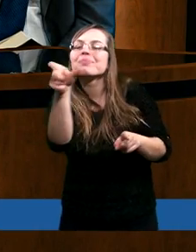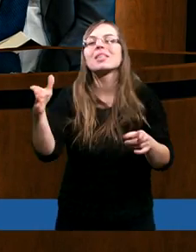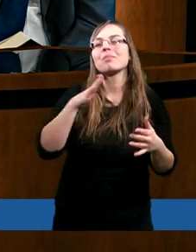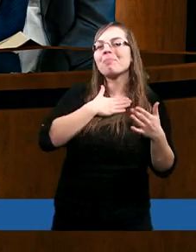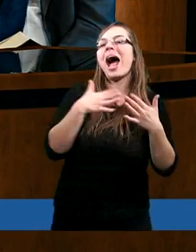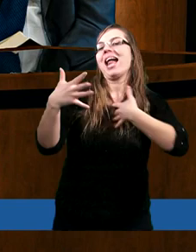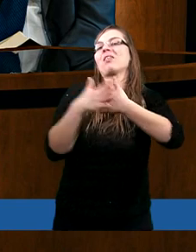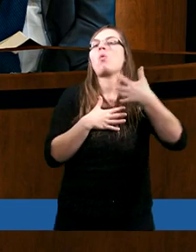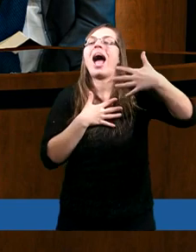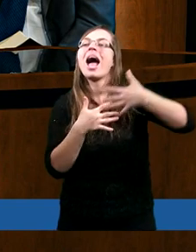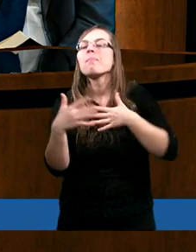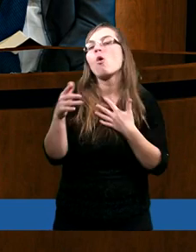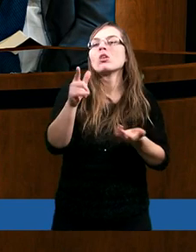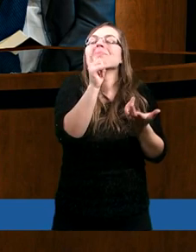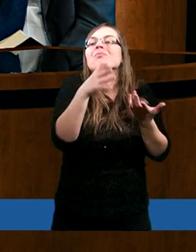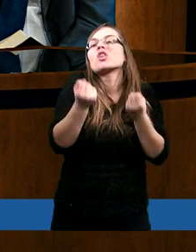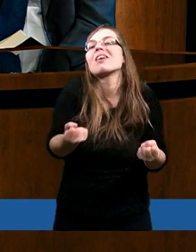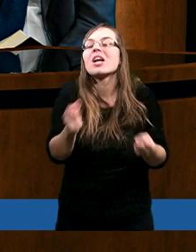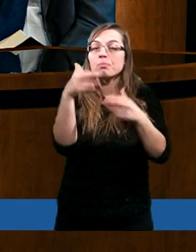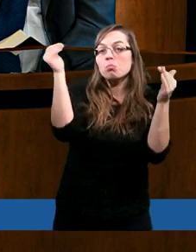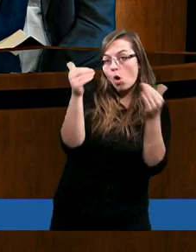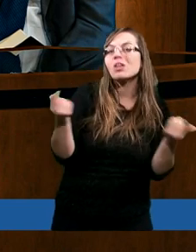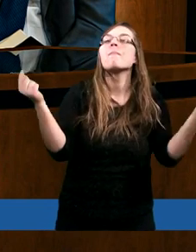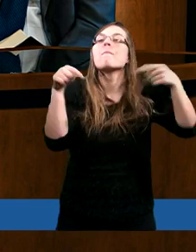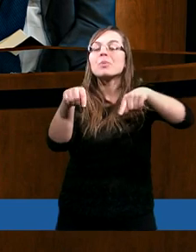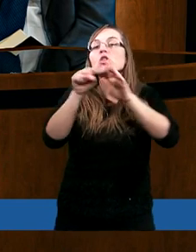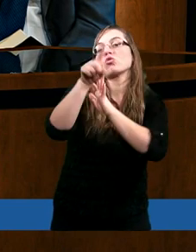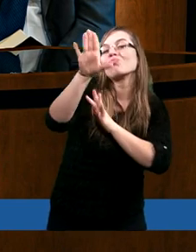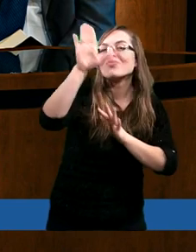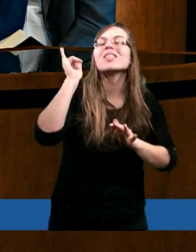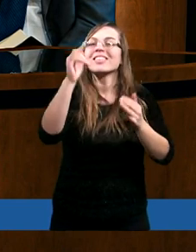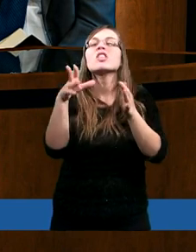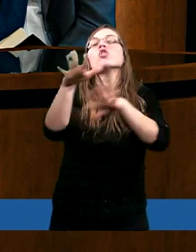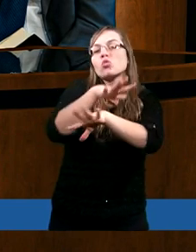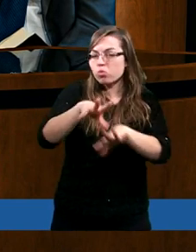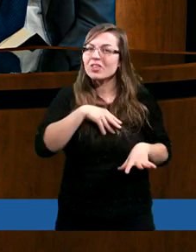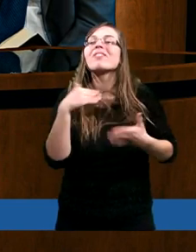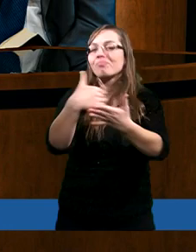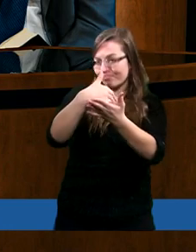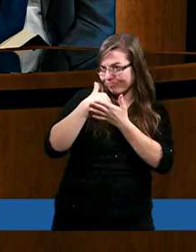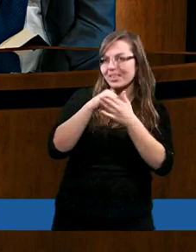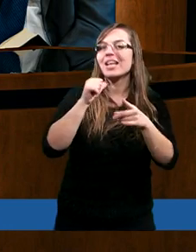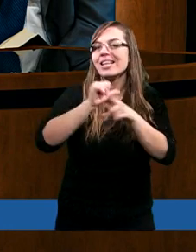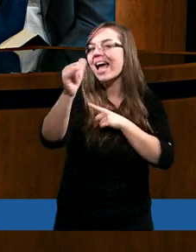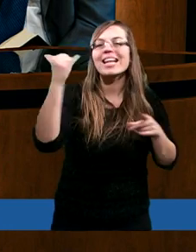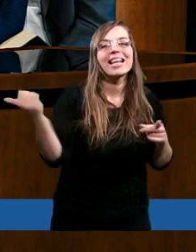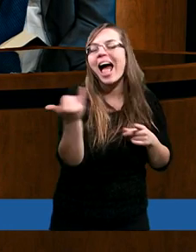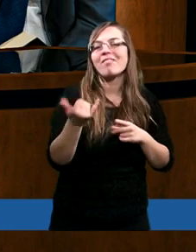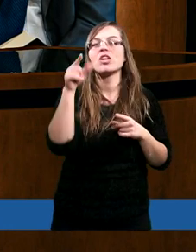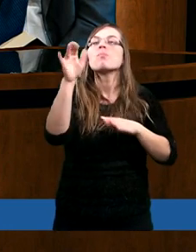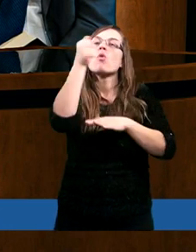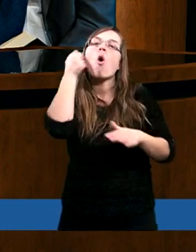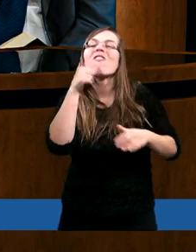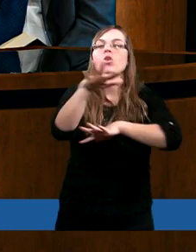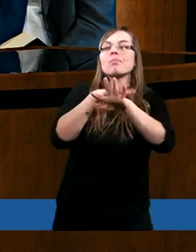słabością, każdym naszym przywarem możemy przyjść i Duch Święty nas wspomaga, bo owocem